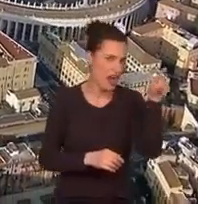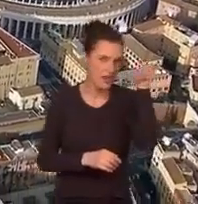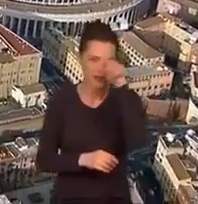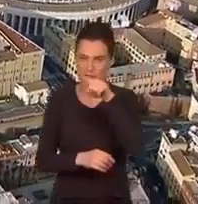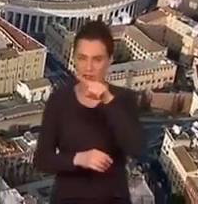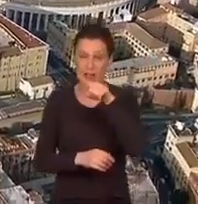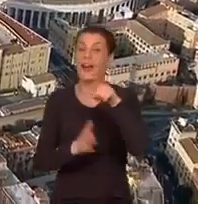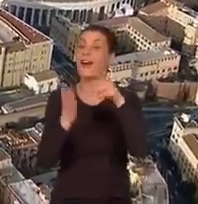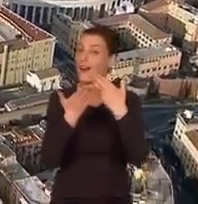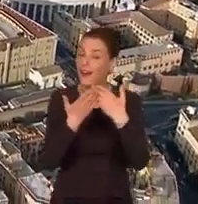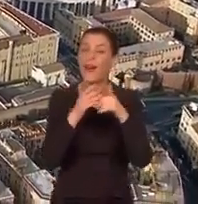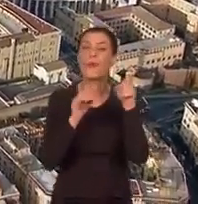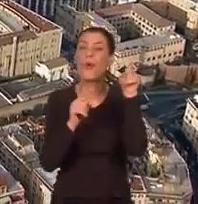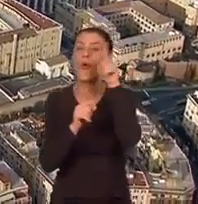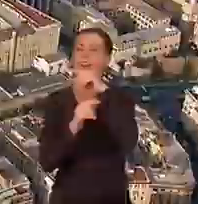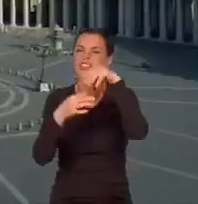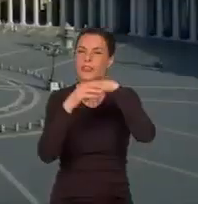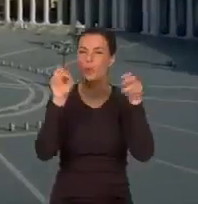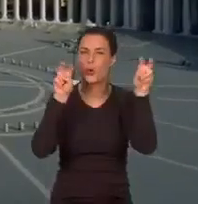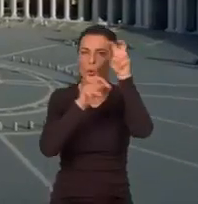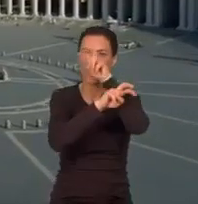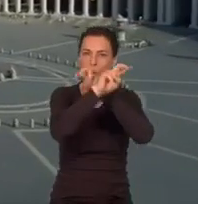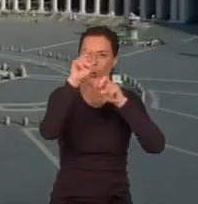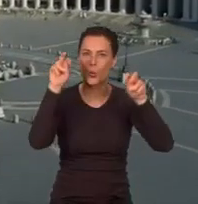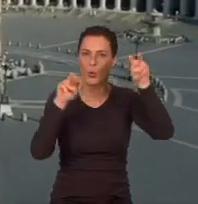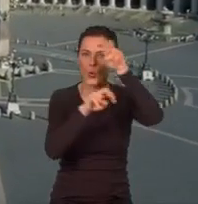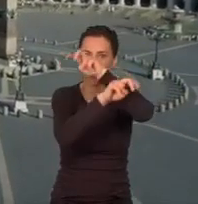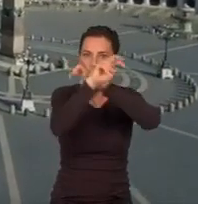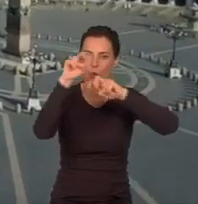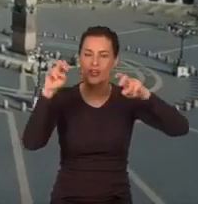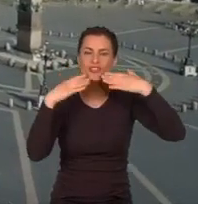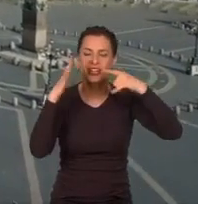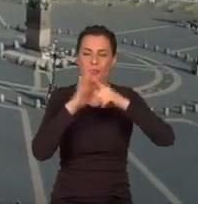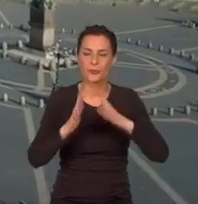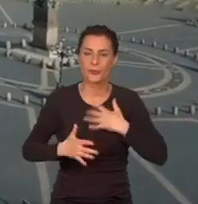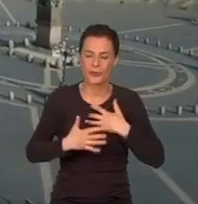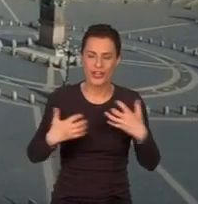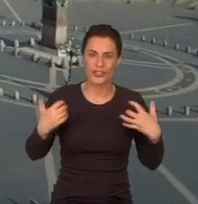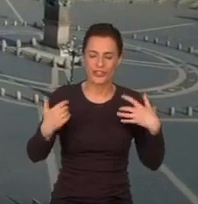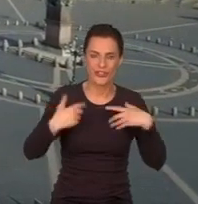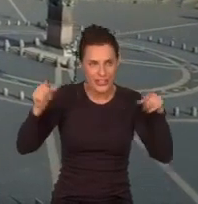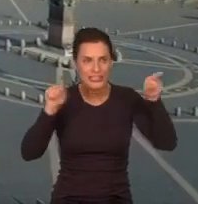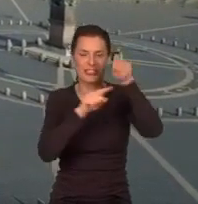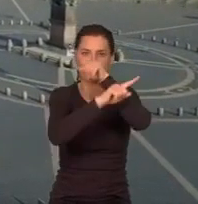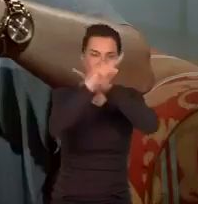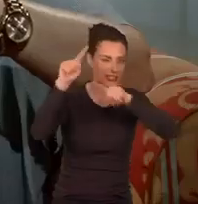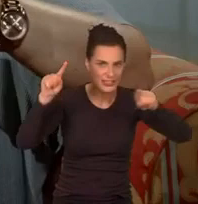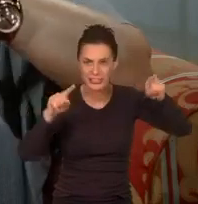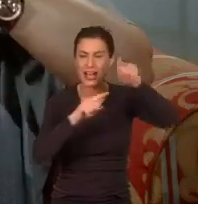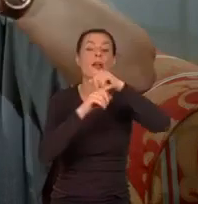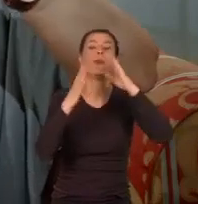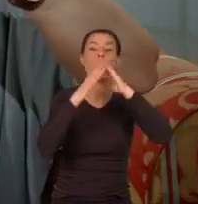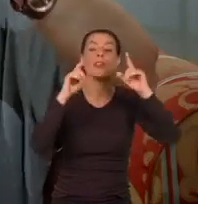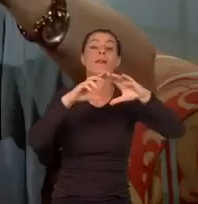W owalu tworzy się ruch, co sprawia, że wydaje się bardziej żywy. Gdy zestawiamy